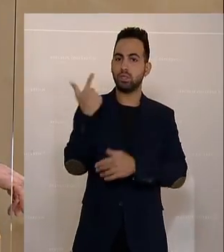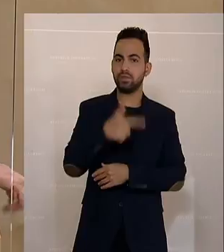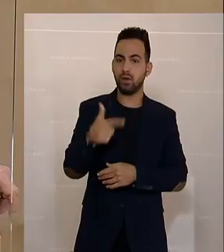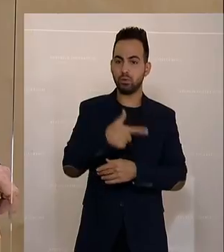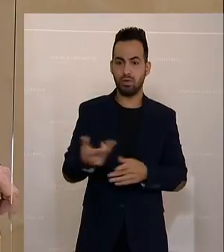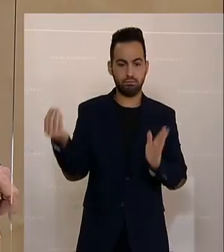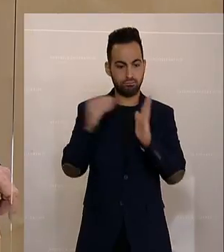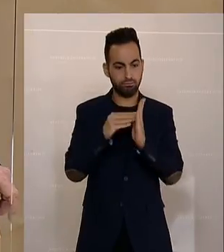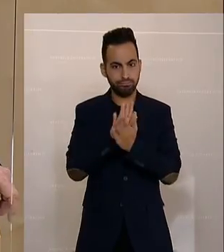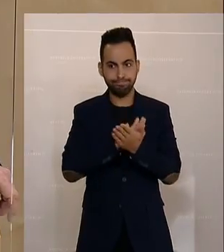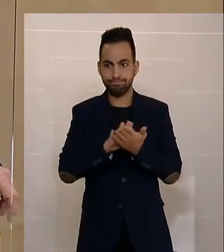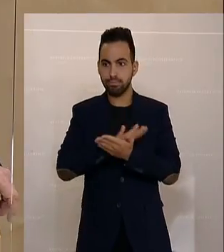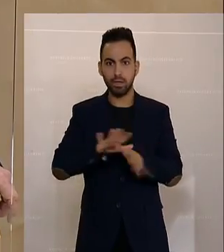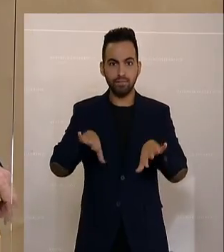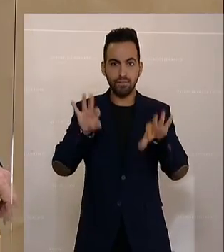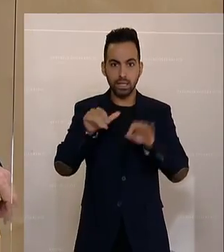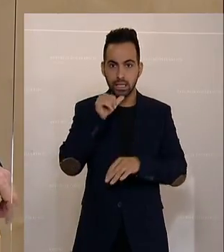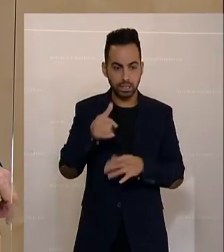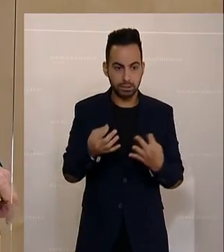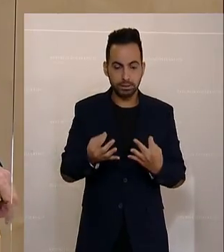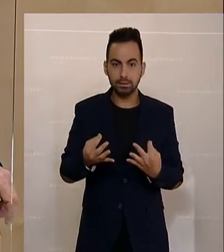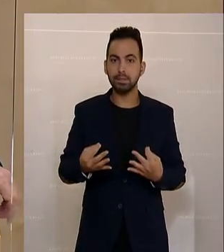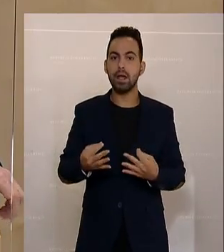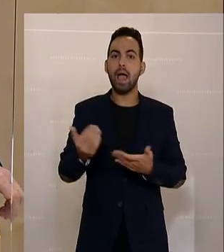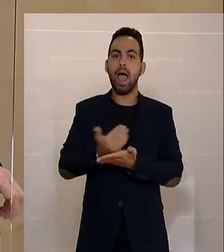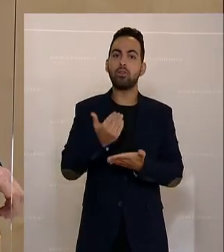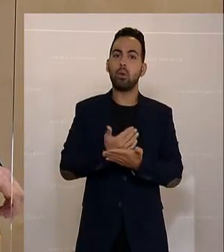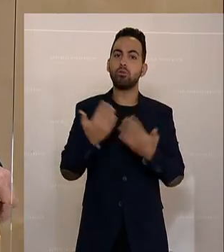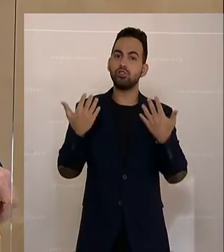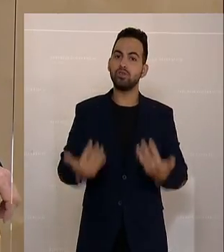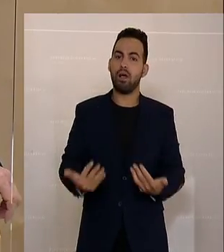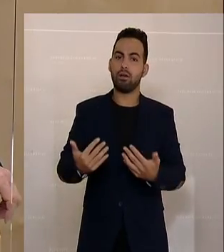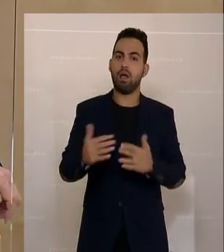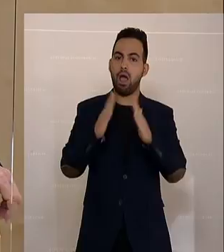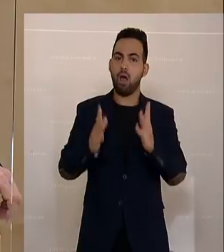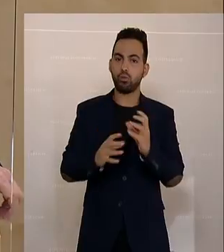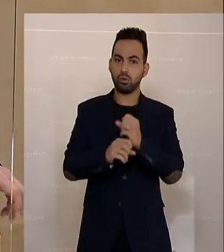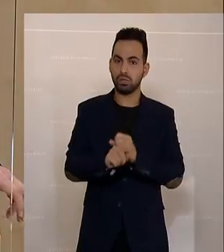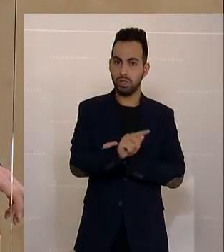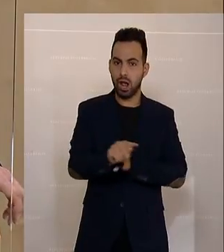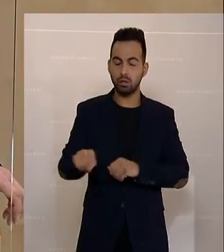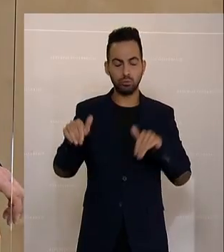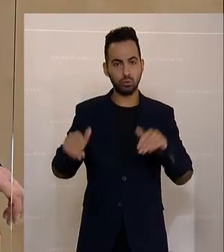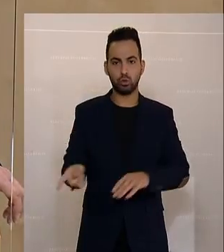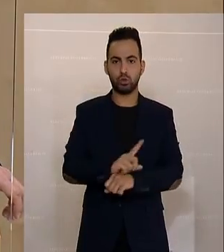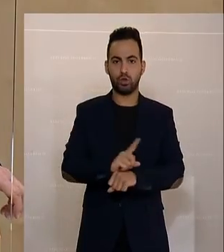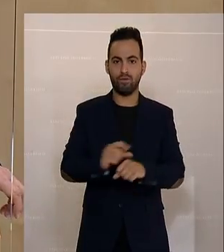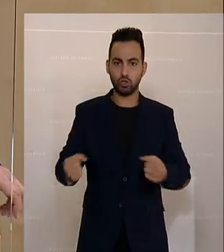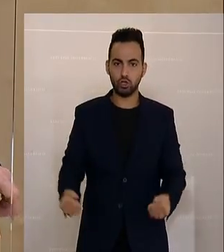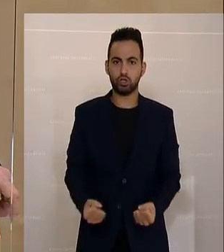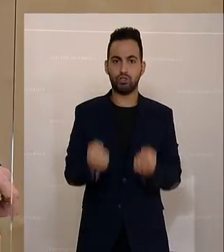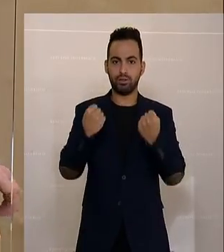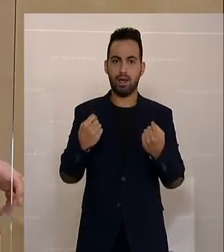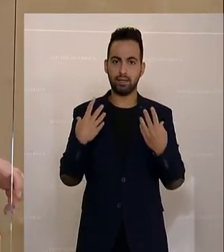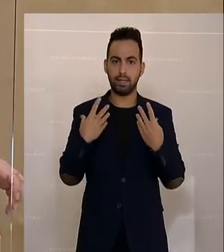Ich finde nichts dazu, um das abzufedern. Einkommensschwache Haushalte müssen daher sofort gestärkt werden. Dafür braucht es